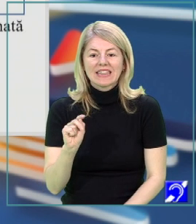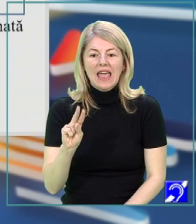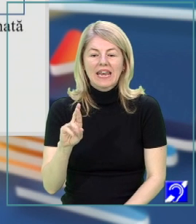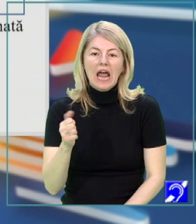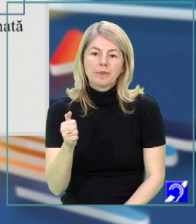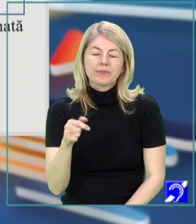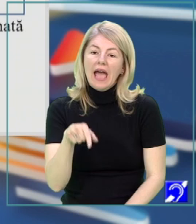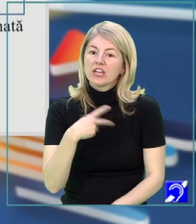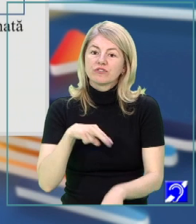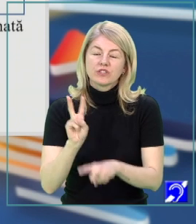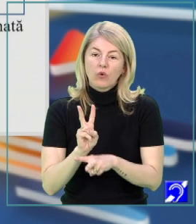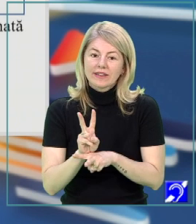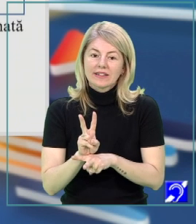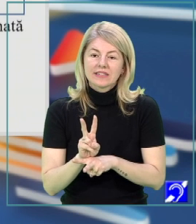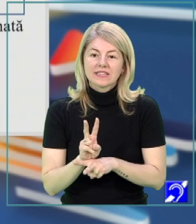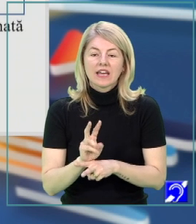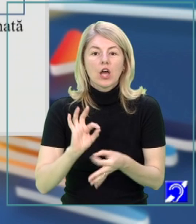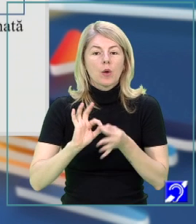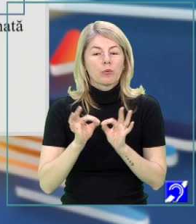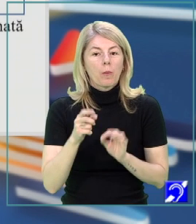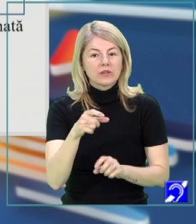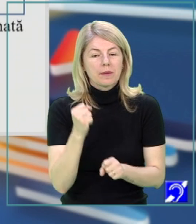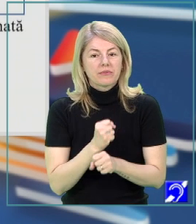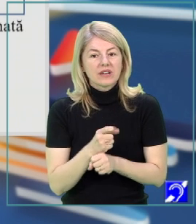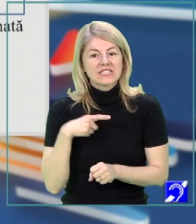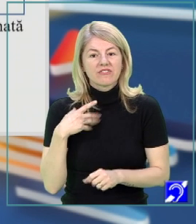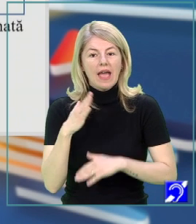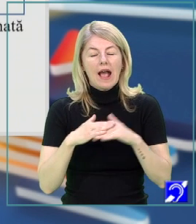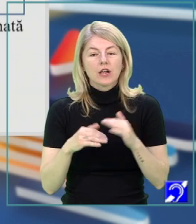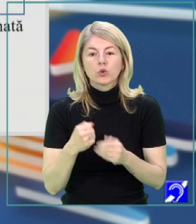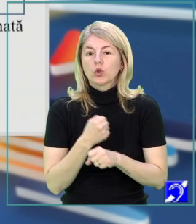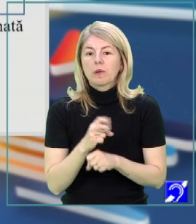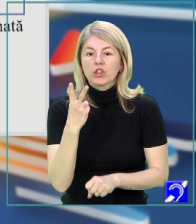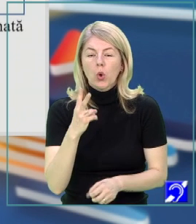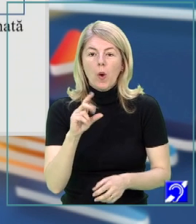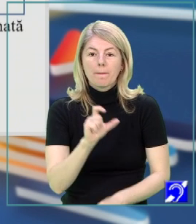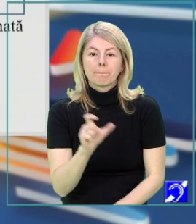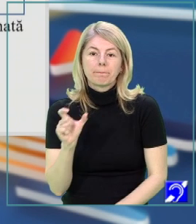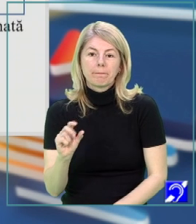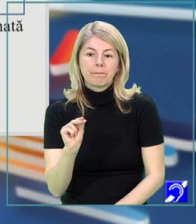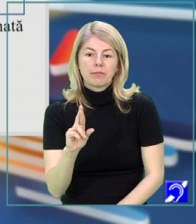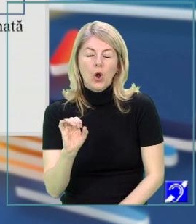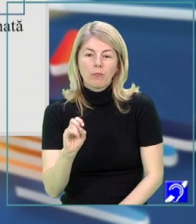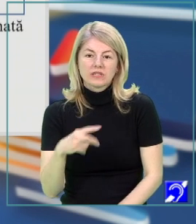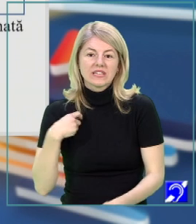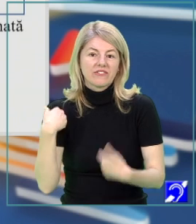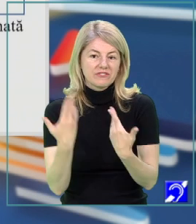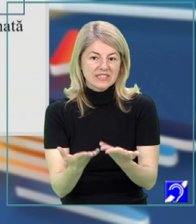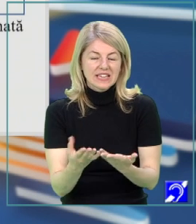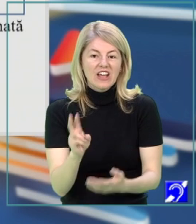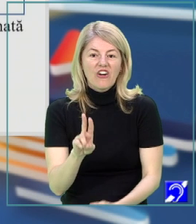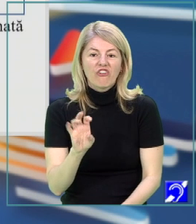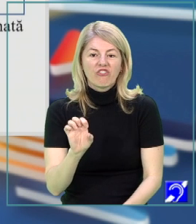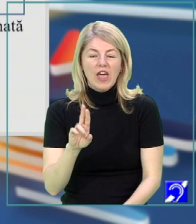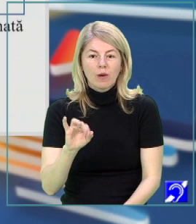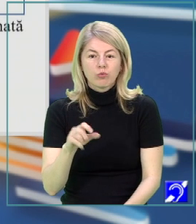Aici fiți foarte atenți ca fraza pe care o construiți să fie alcătuită numai din două propoziții. Vi se dă deja verbul